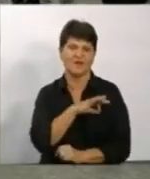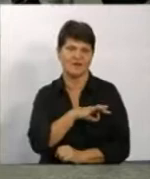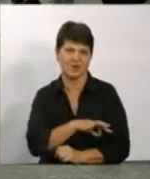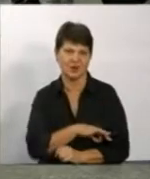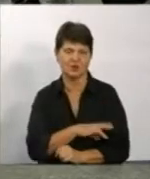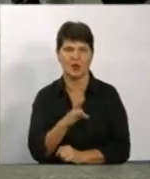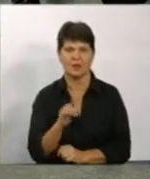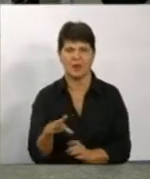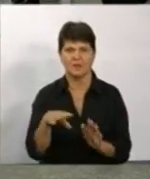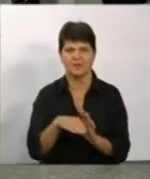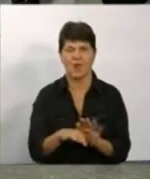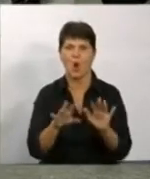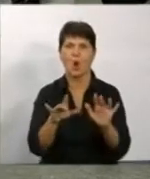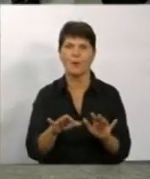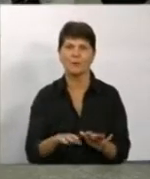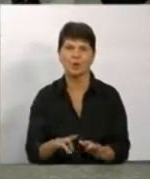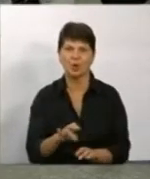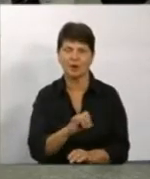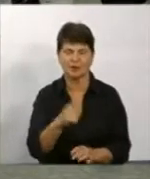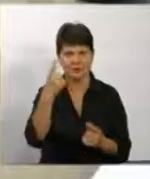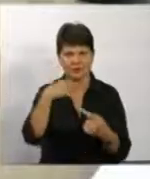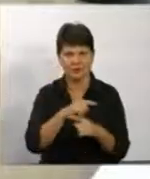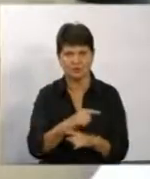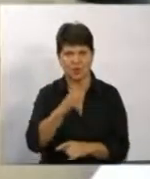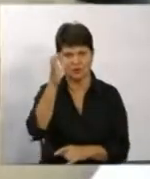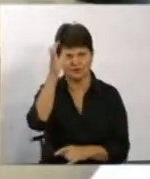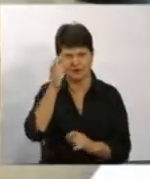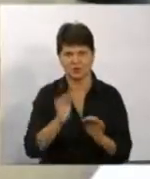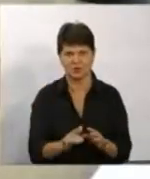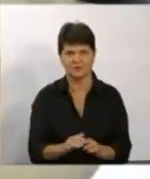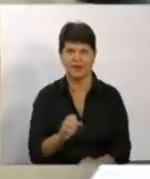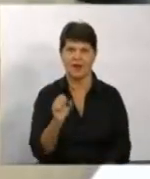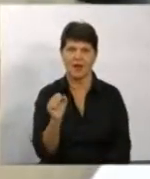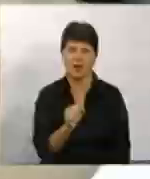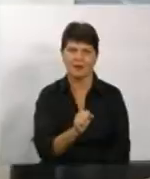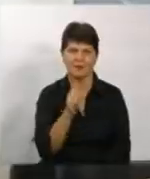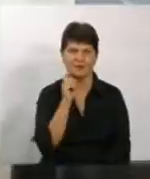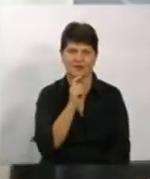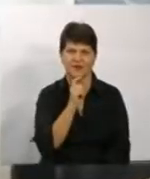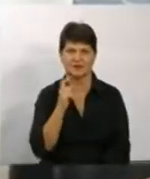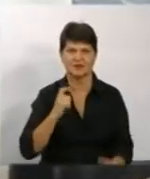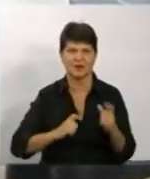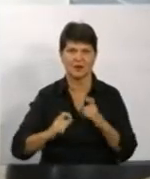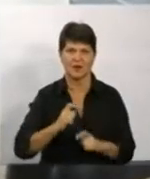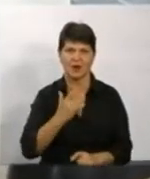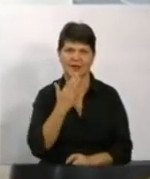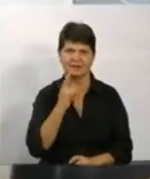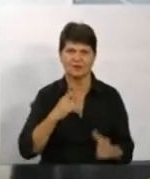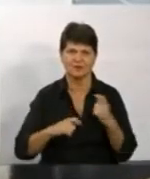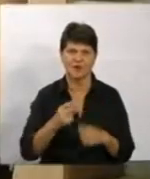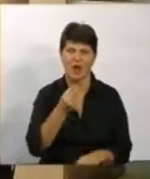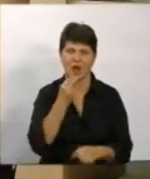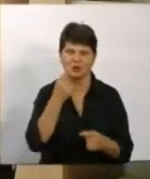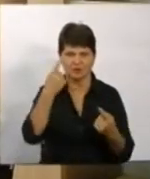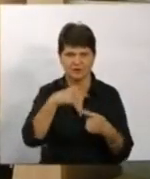впровадження комп'ютерних технологій в освітній процесі. Артем у Вінницькому коледжі Національного університету харчових